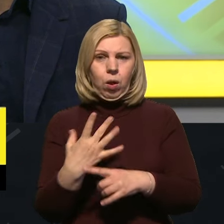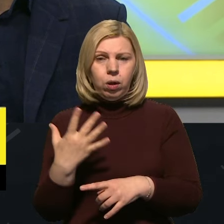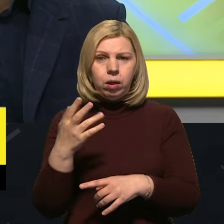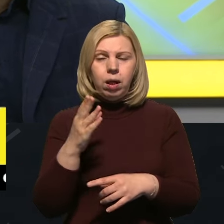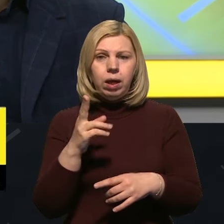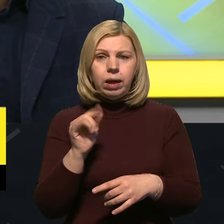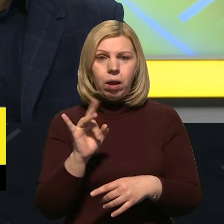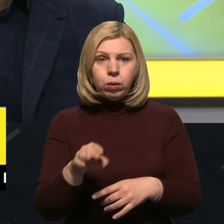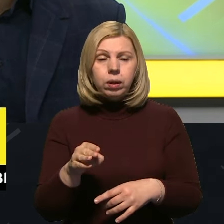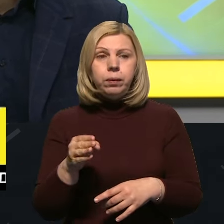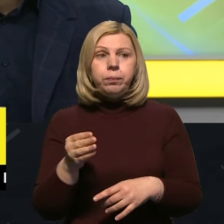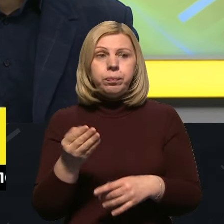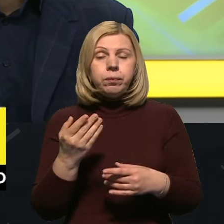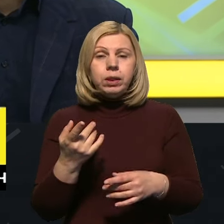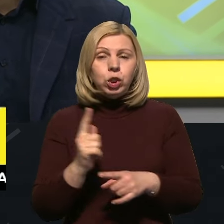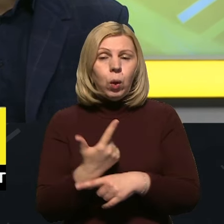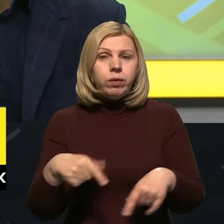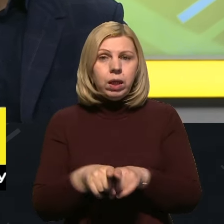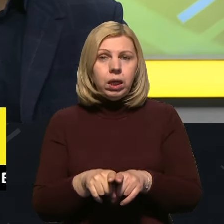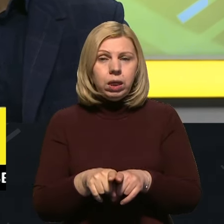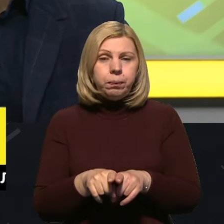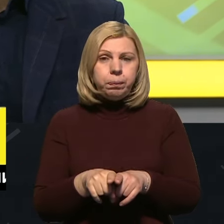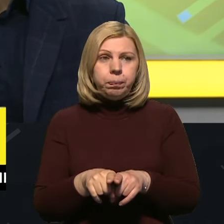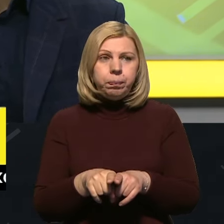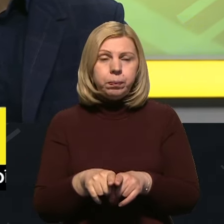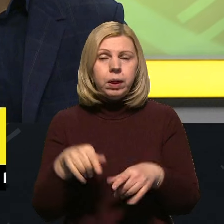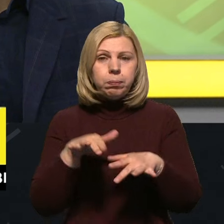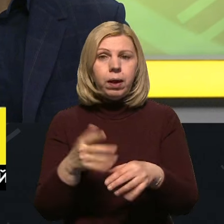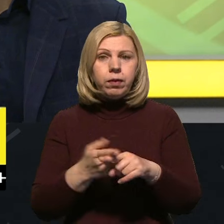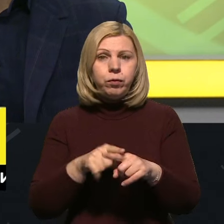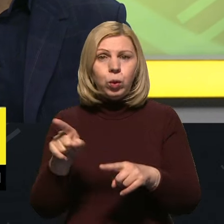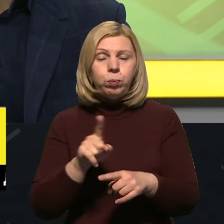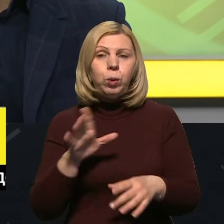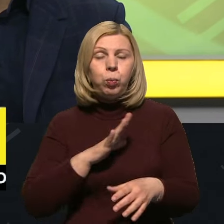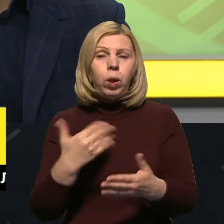Каракут. Знов таки, справа в тому, що, наприклад,